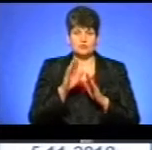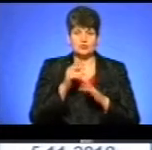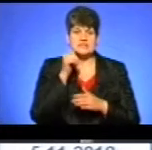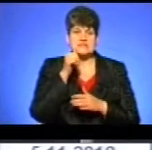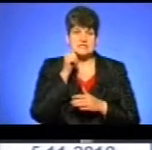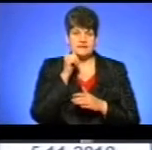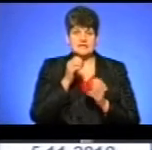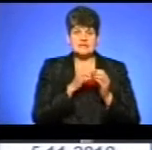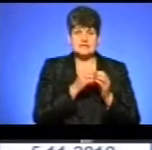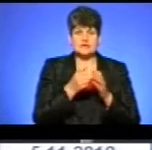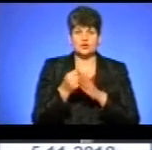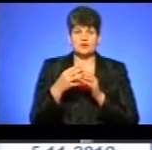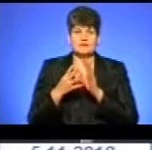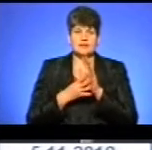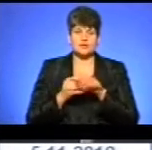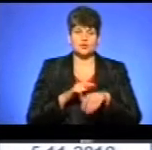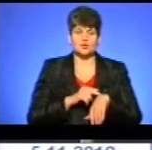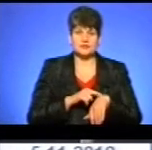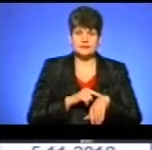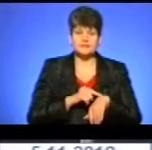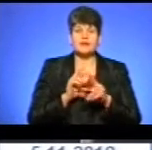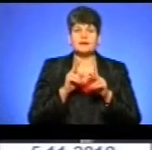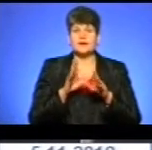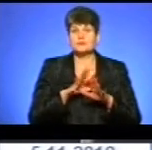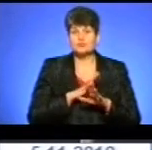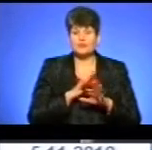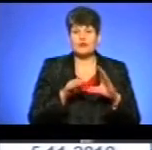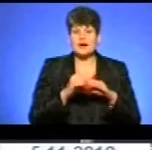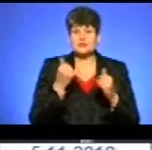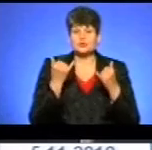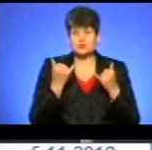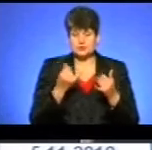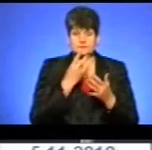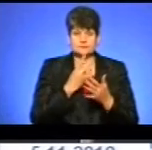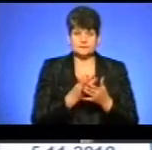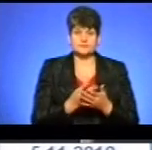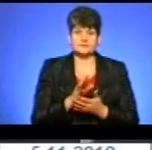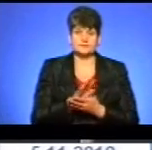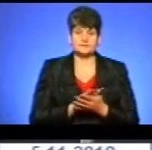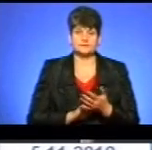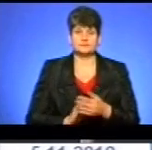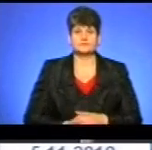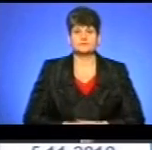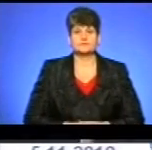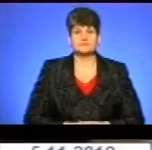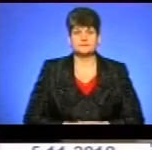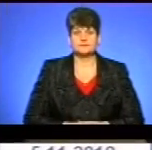завтра з 10 до 19 години. Як відбувався кастинг сьогодні, бачив наш кореспондент Богдан Буденчук.